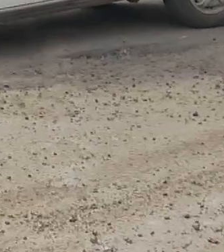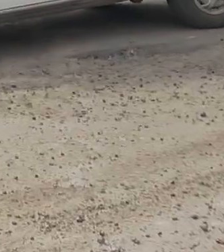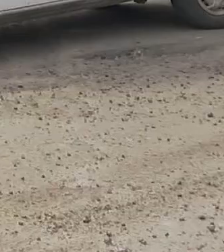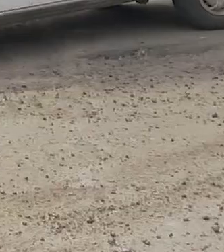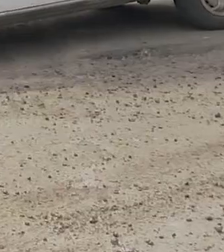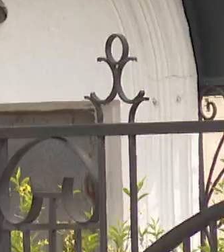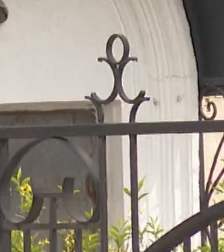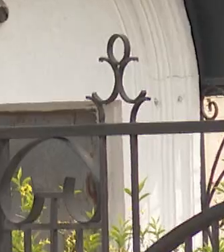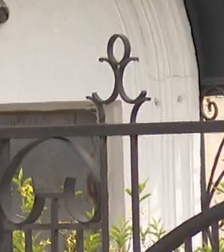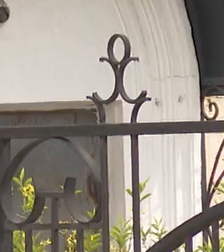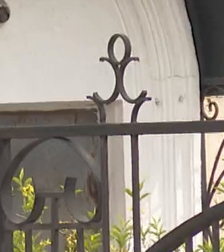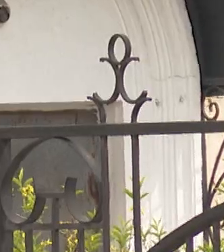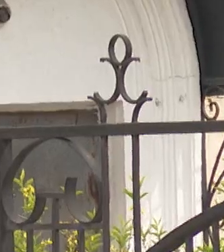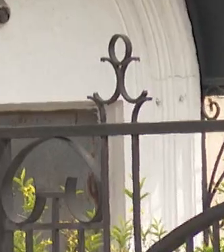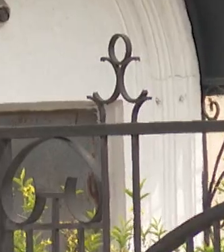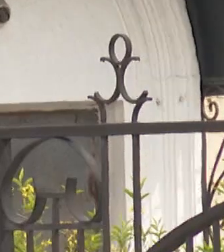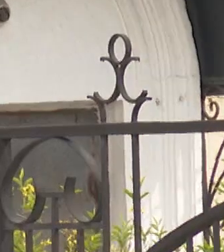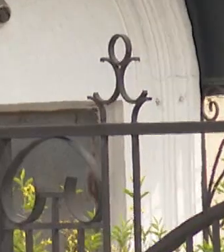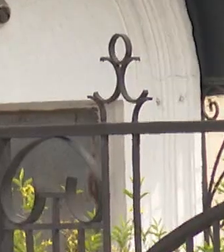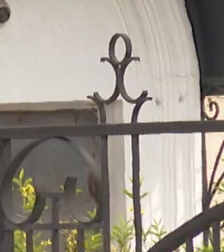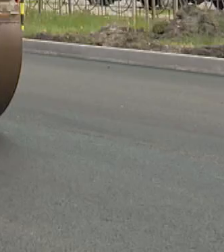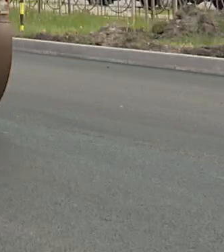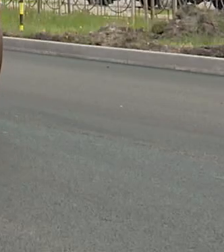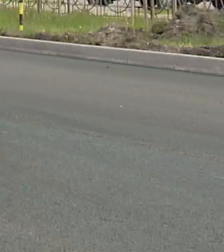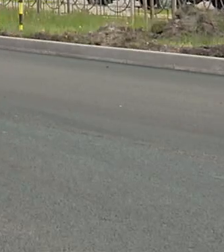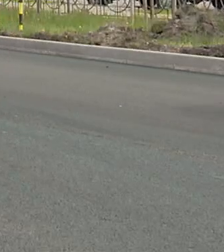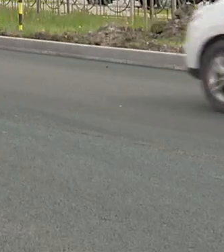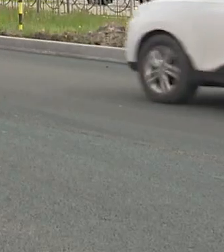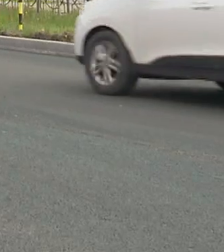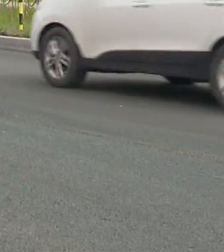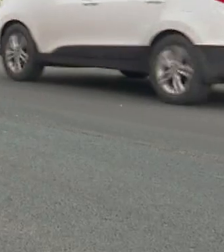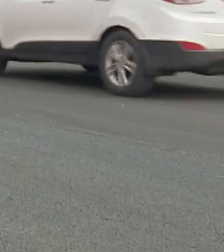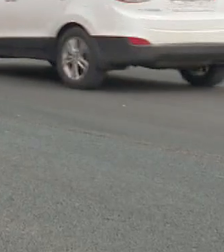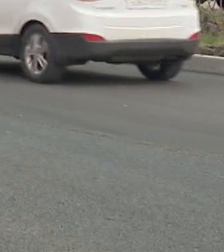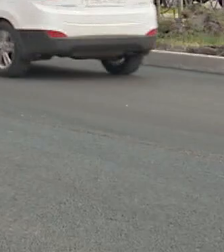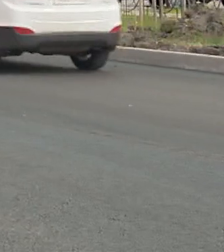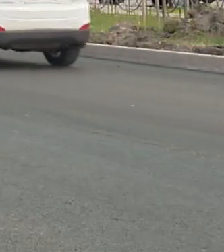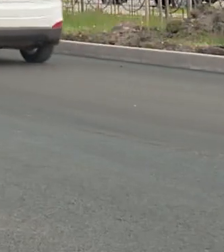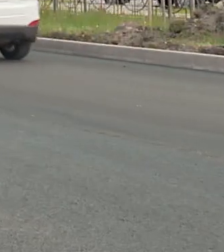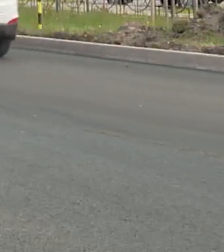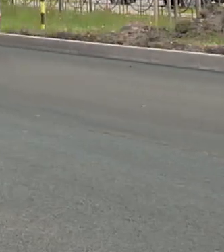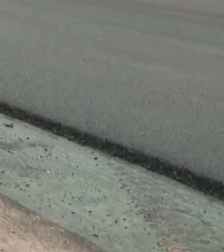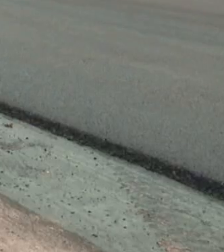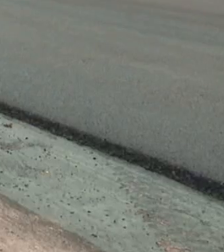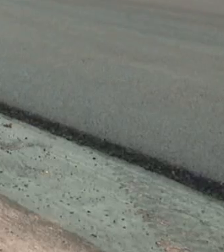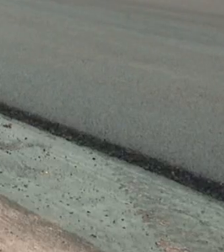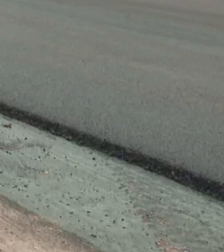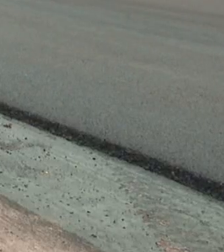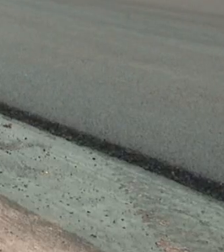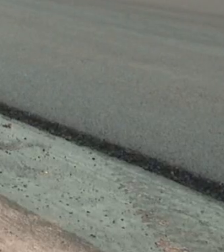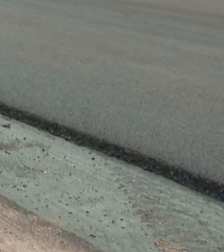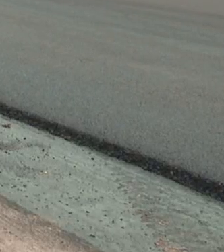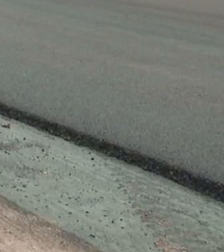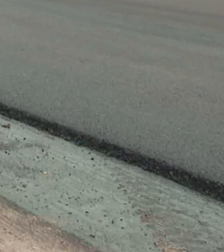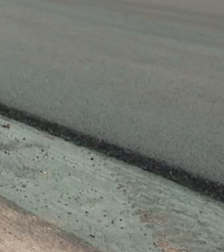повысит безопасность, но и увеличит пропускную способность. На объекте задействовано порядка 15 единиц спецтехники. Работы выполнены